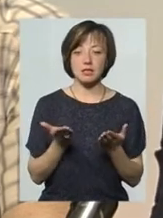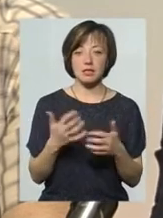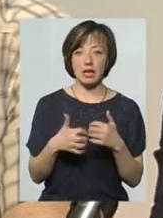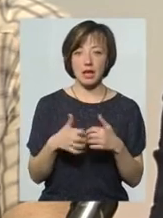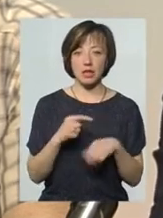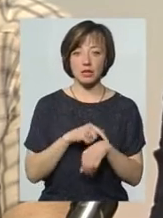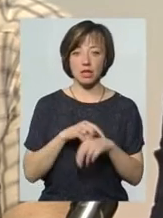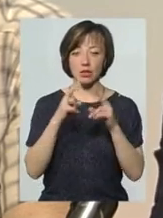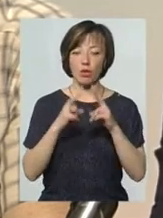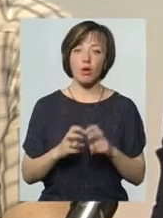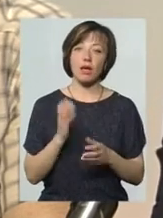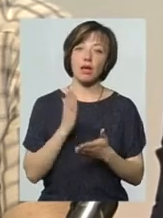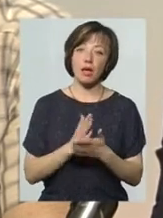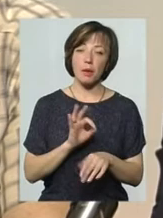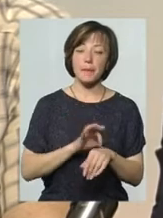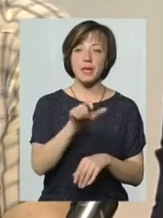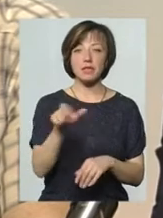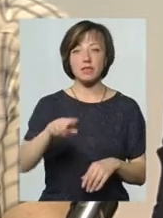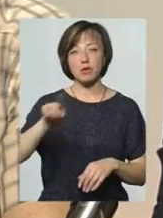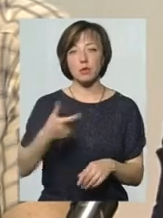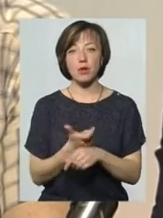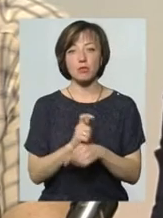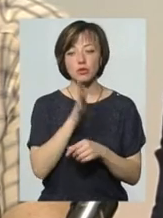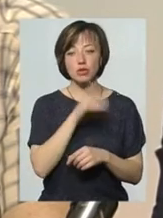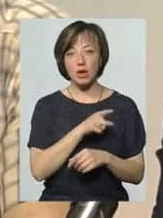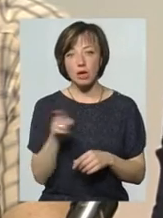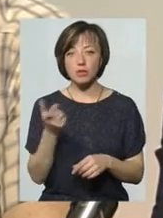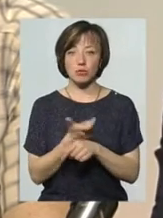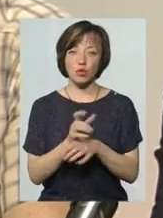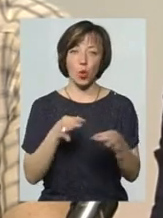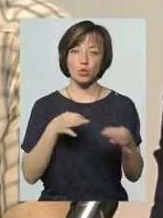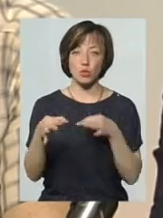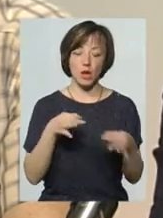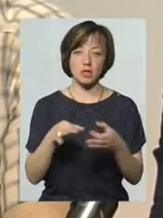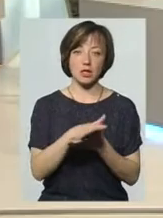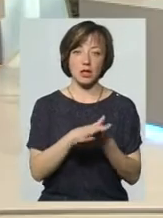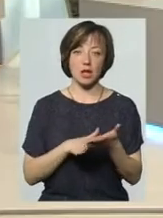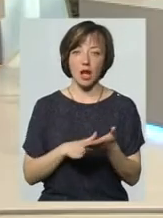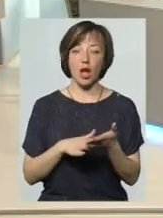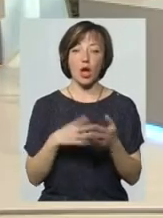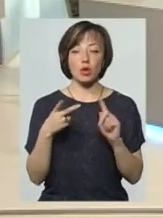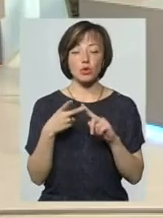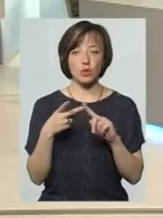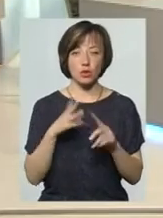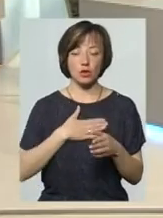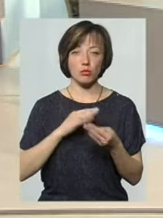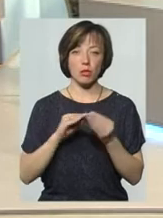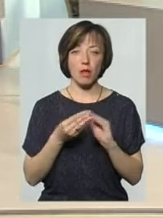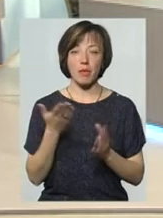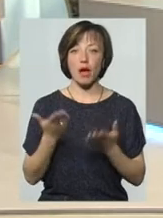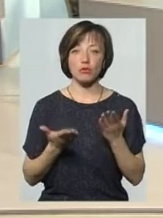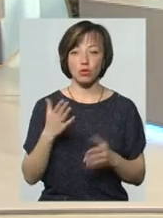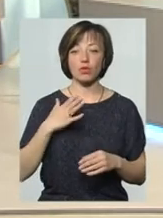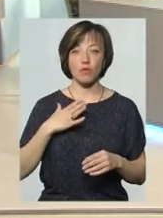на огляд пацієнта, але є пацієнти, які вимагають більше часу, більше консультації і так далі. Тобто, другий наш виклик все-таки, якщо